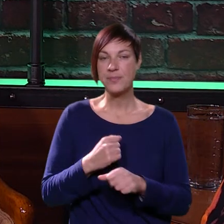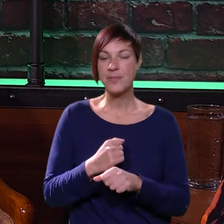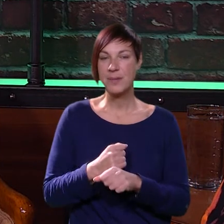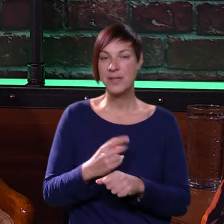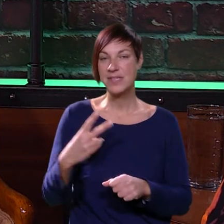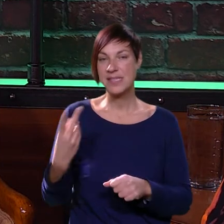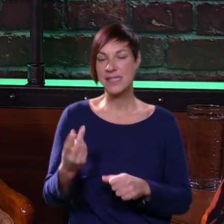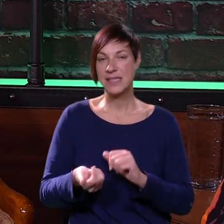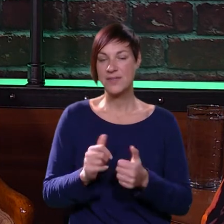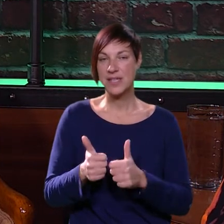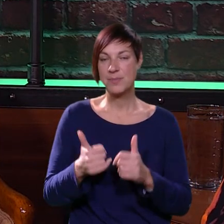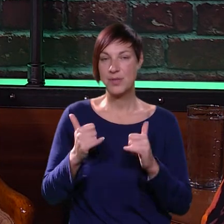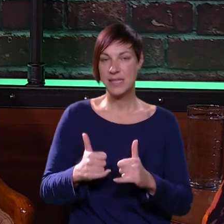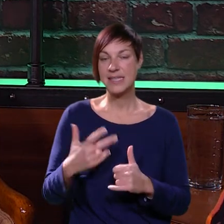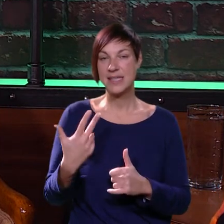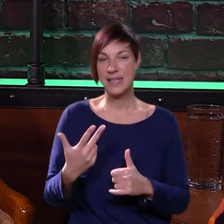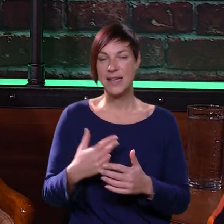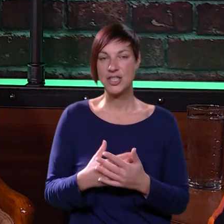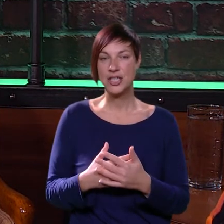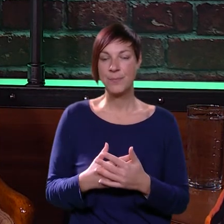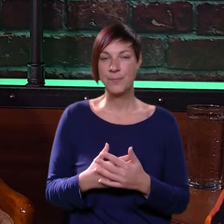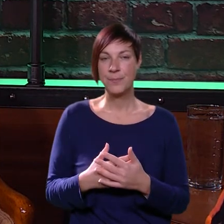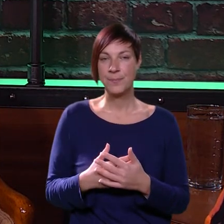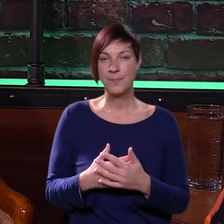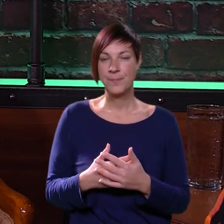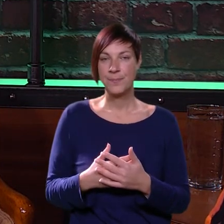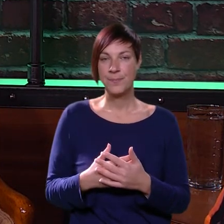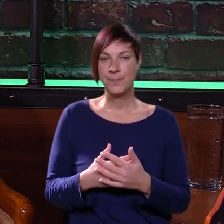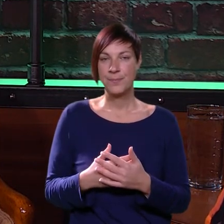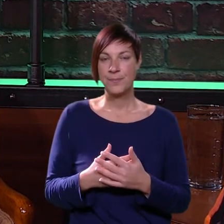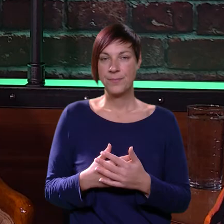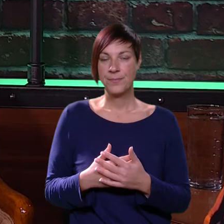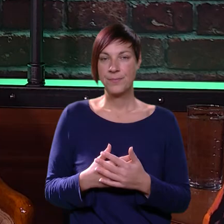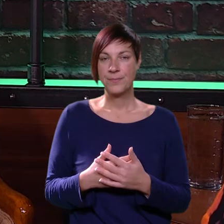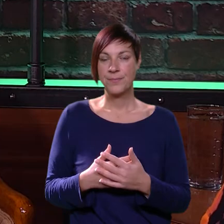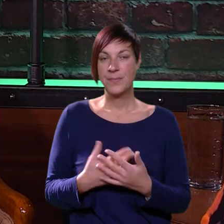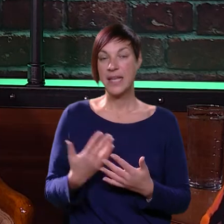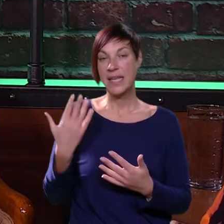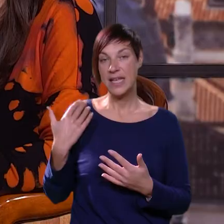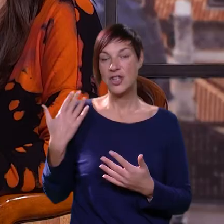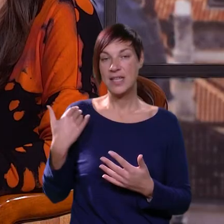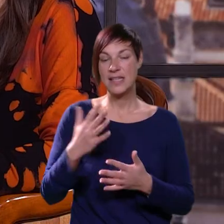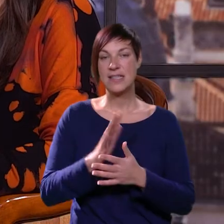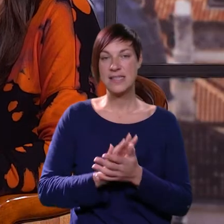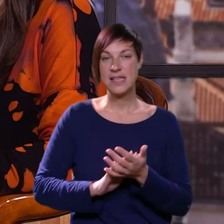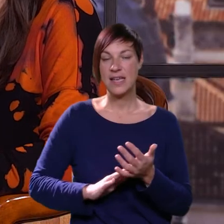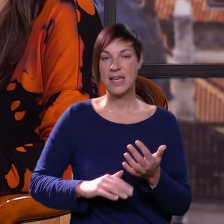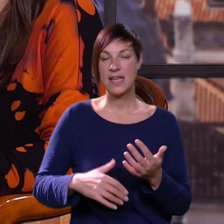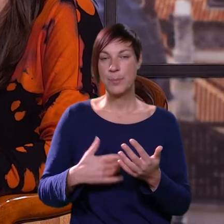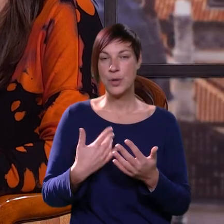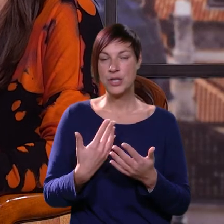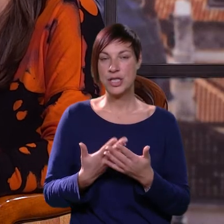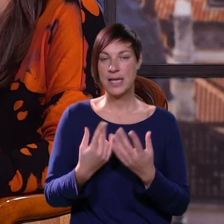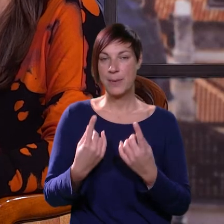bavi se sa dvoja sporta, sada i trećim, tako da... I od tada ste krenuli,